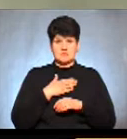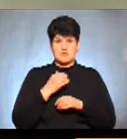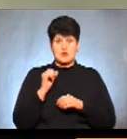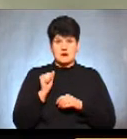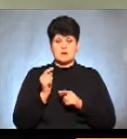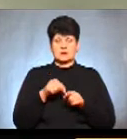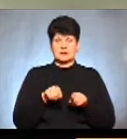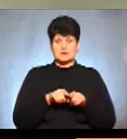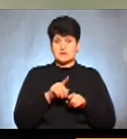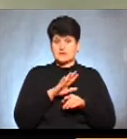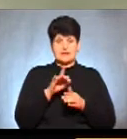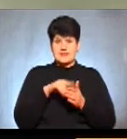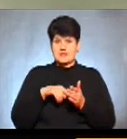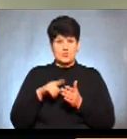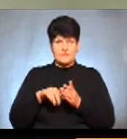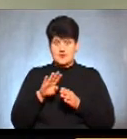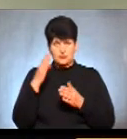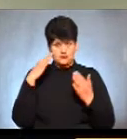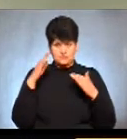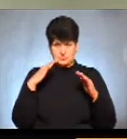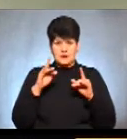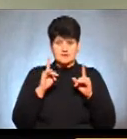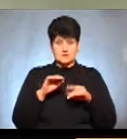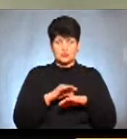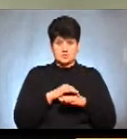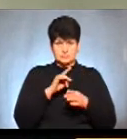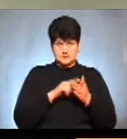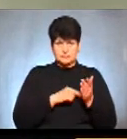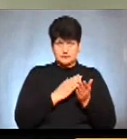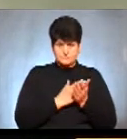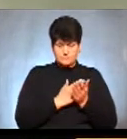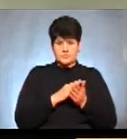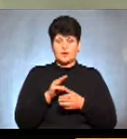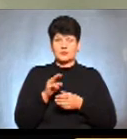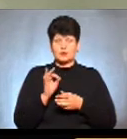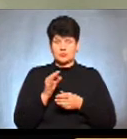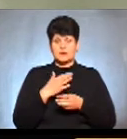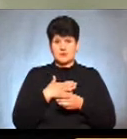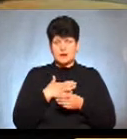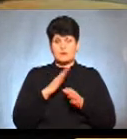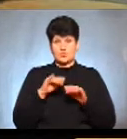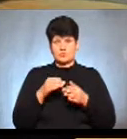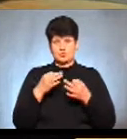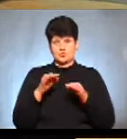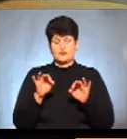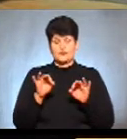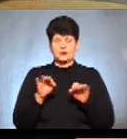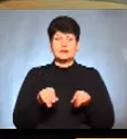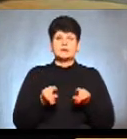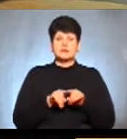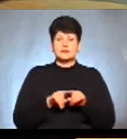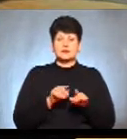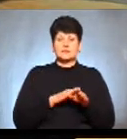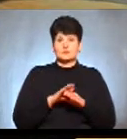я не довіряю посторонній людині, тільки дружині, то нам же потім дозволили. Так як я зовсім